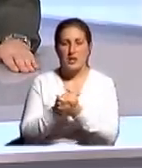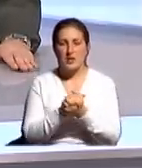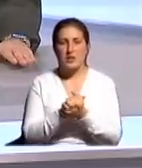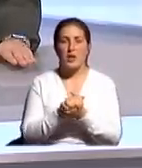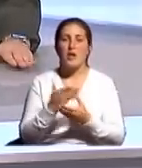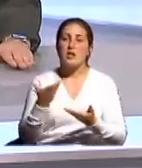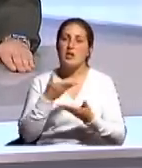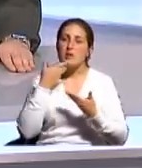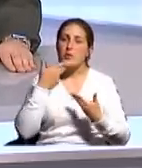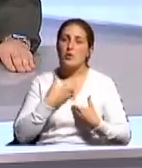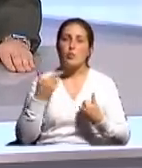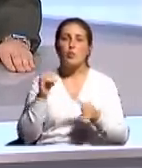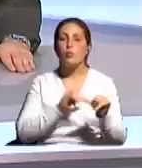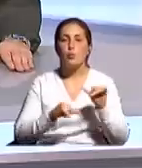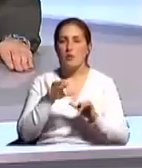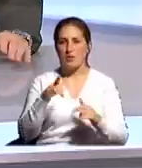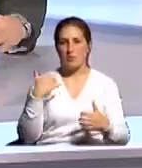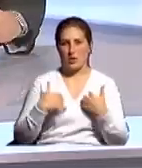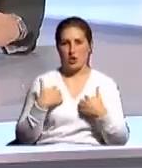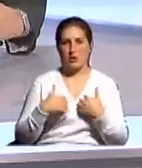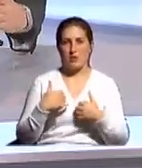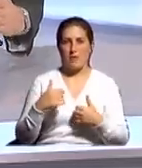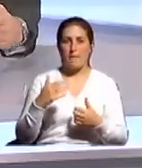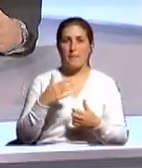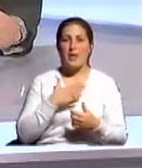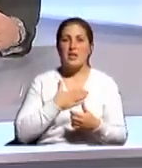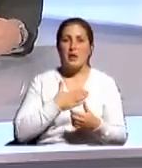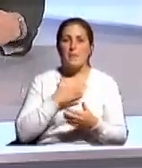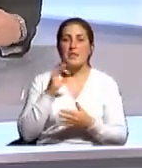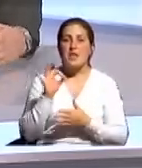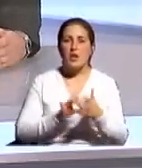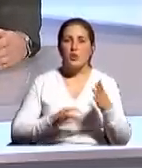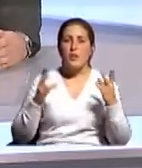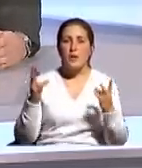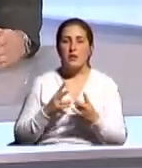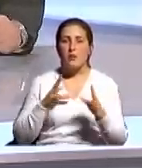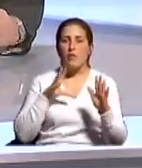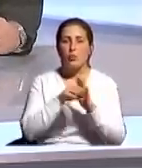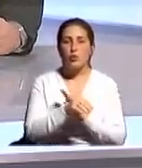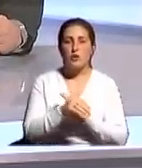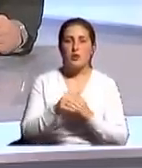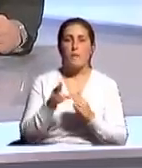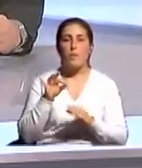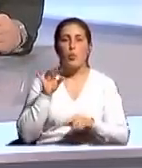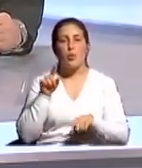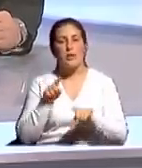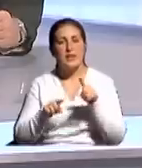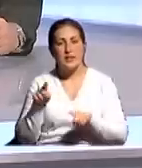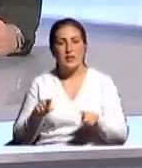нас все спрашивают, куда вы спешите? Мы говорим, ну, нам сразу необходимо включиться. То есть мы по некоторым